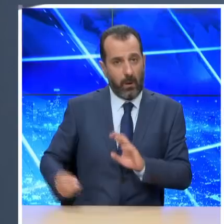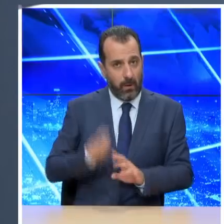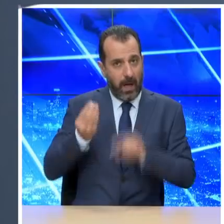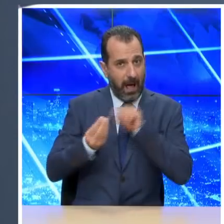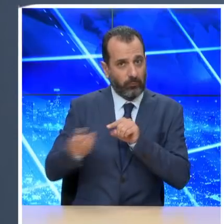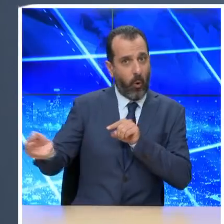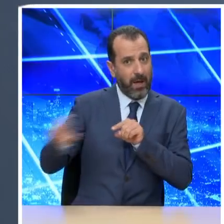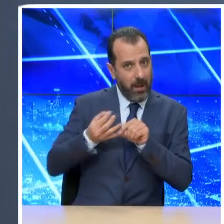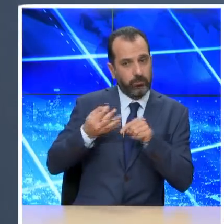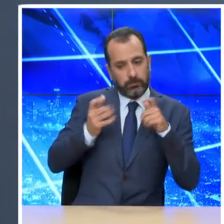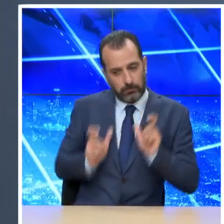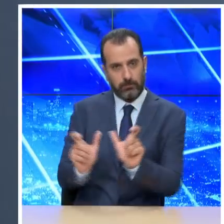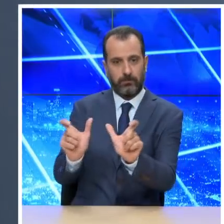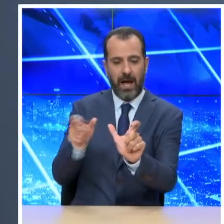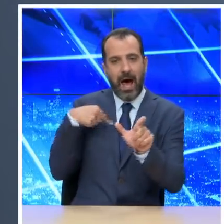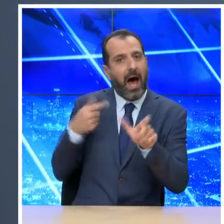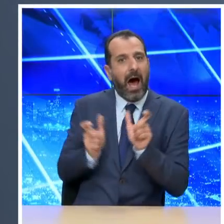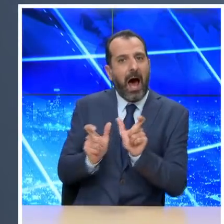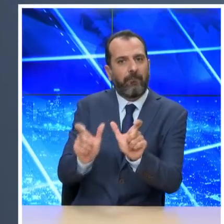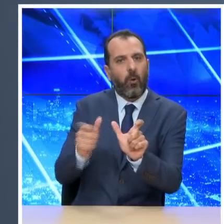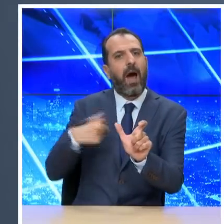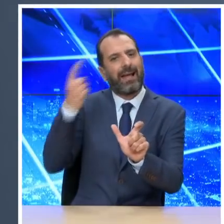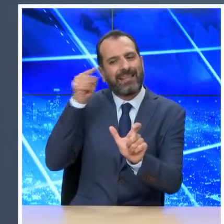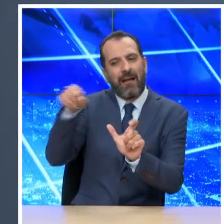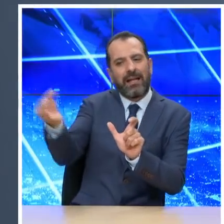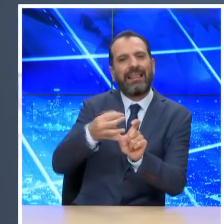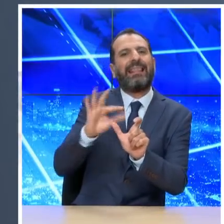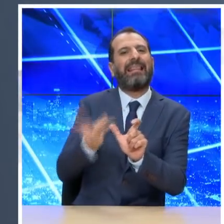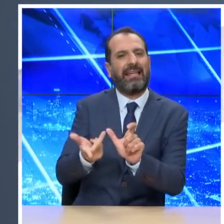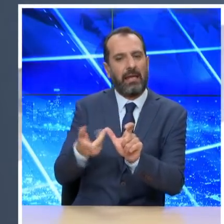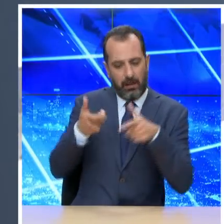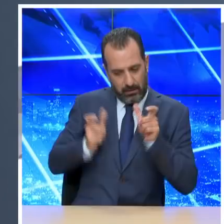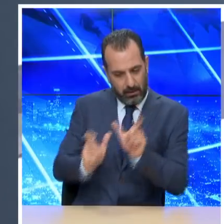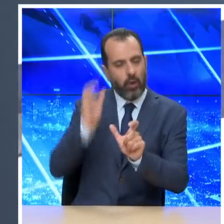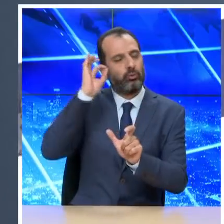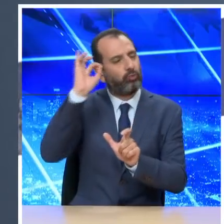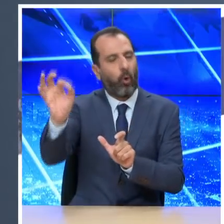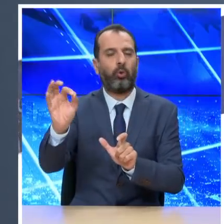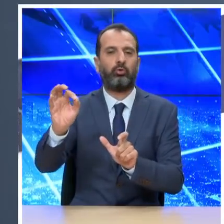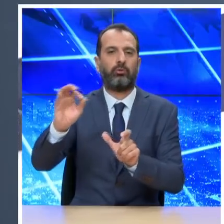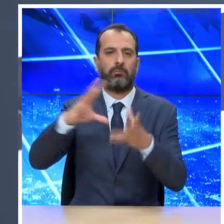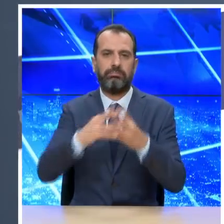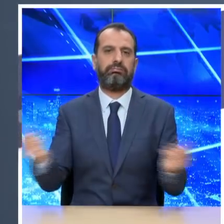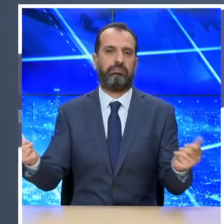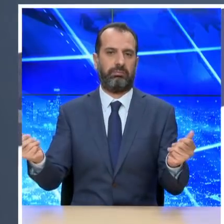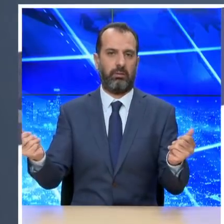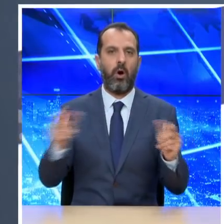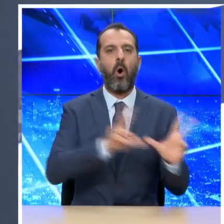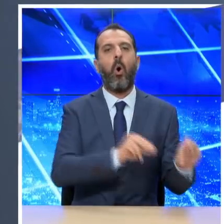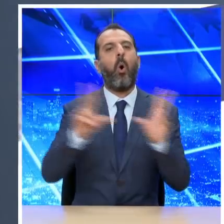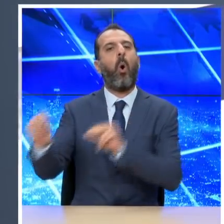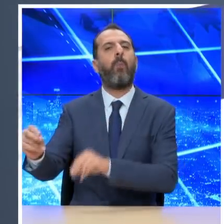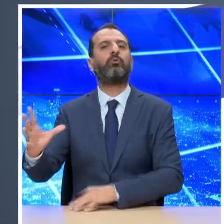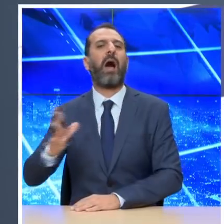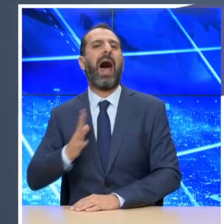οποία θα αναγνωρίσουν και θα καταστρέψουν τον ιό οδηγώντας σταδιακά στινίαση. Τα μονοκλονικά αντισώματα είναι παρόμοια με τα δικά μας αντισώματα, αλλά